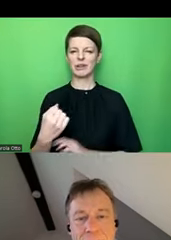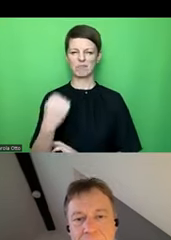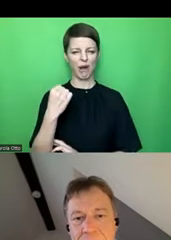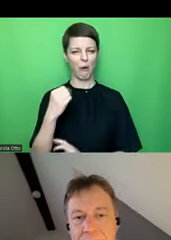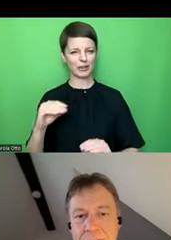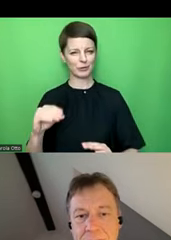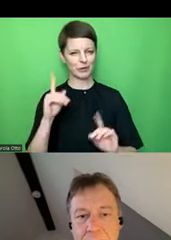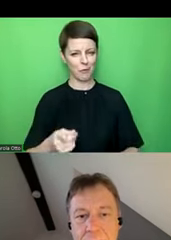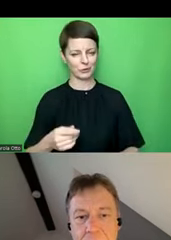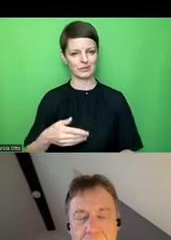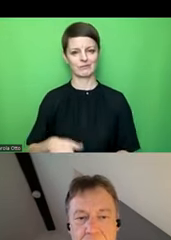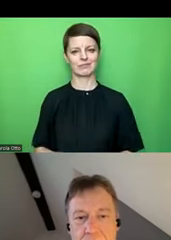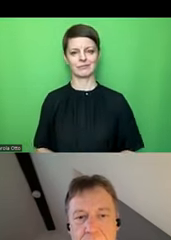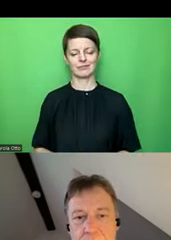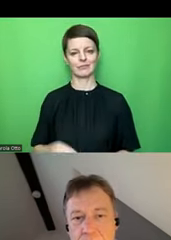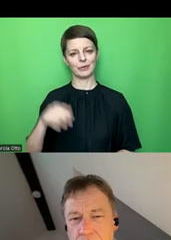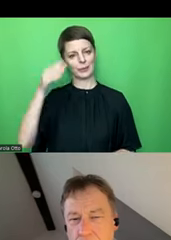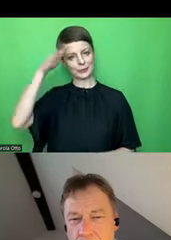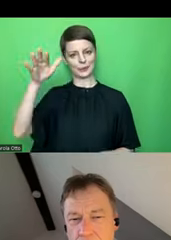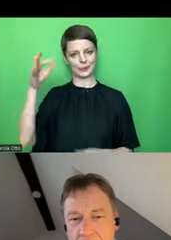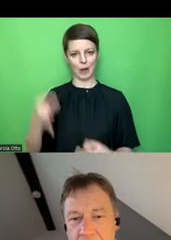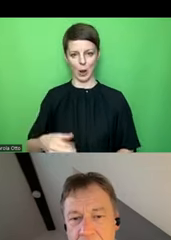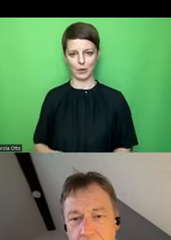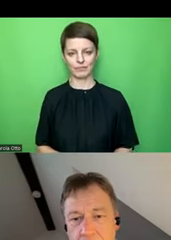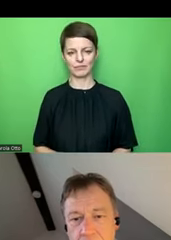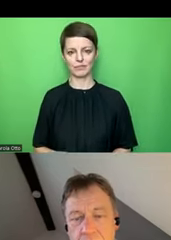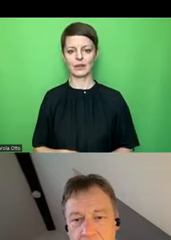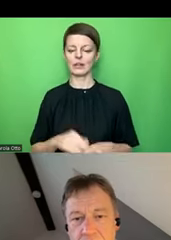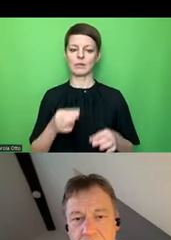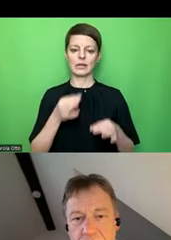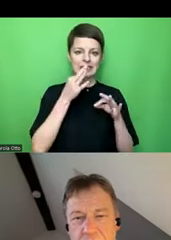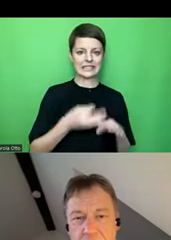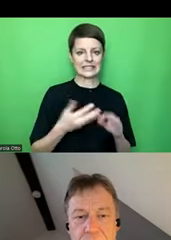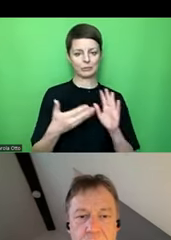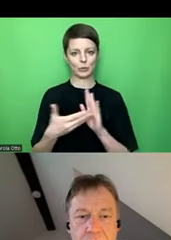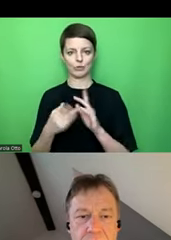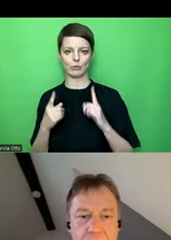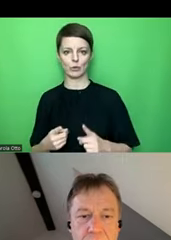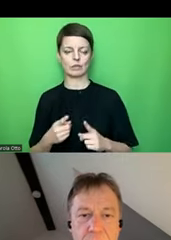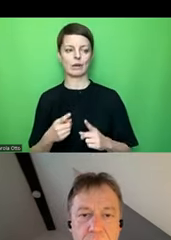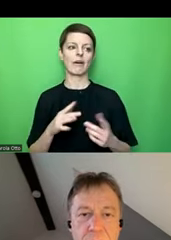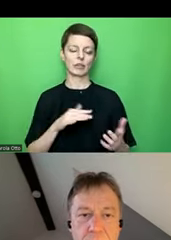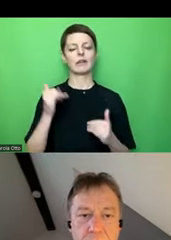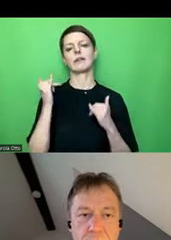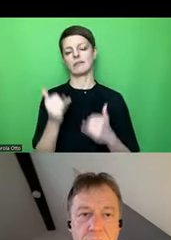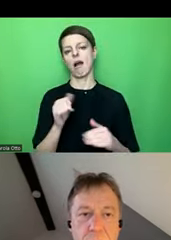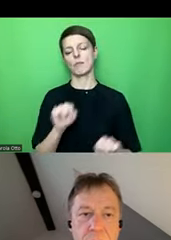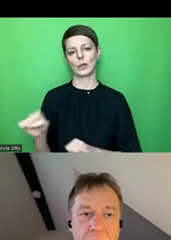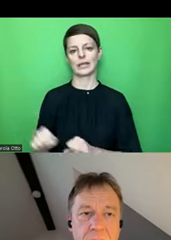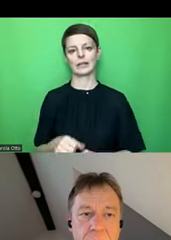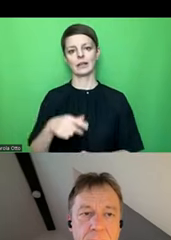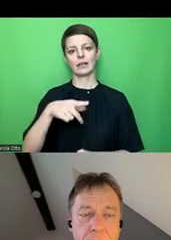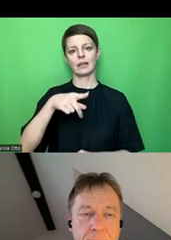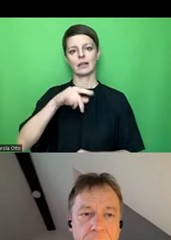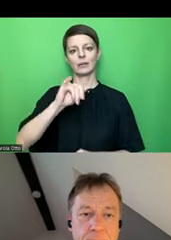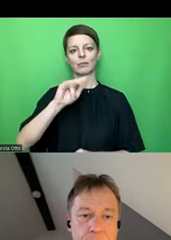Excel, um das zu verwenden, ja, aber müsste ich nochmal im Detail prüfen, ist aber vermutlich machbar, so mit Pivot